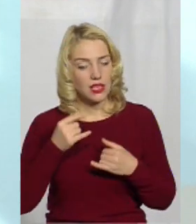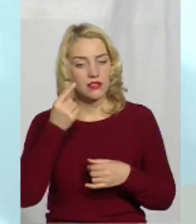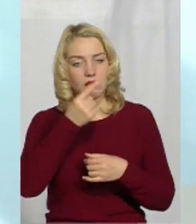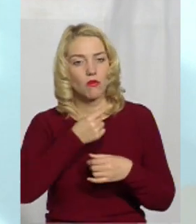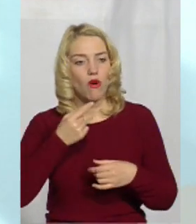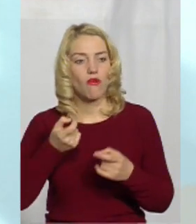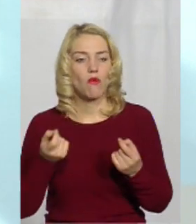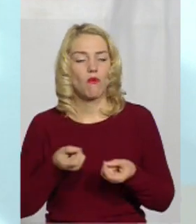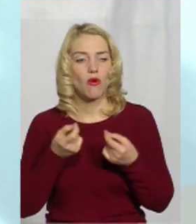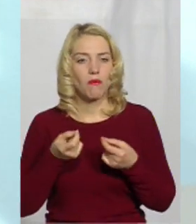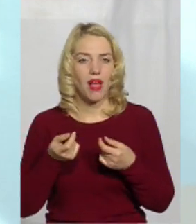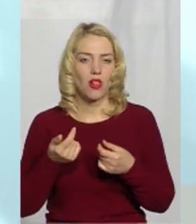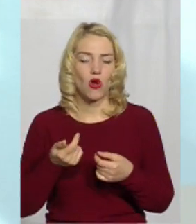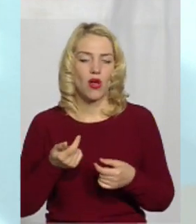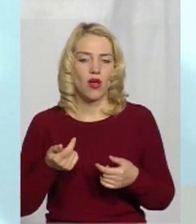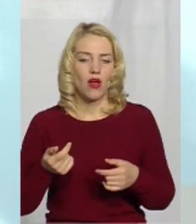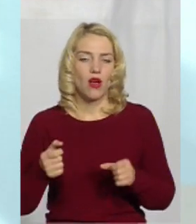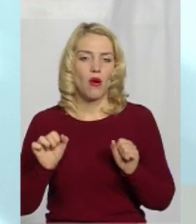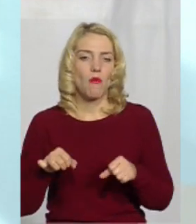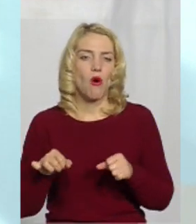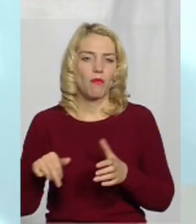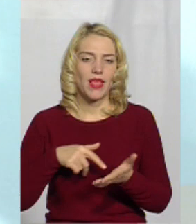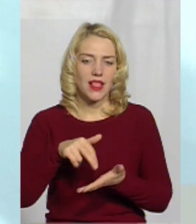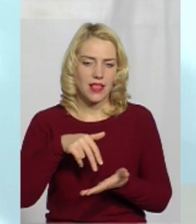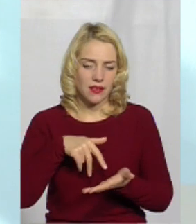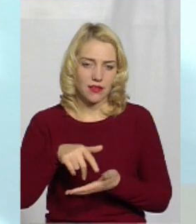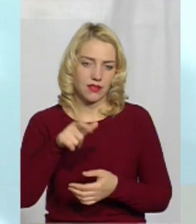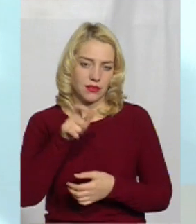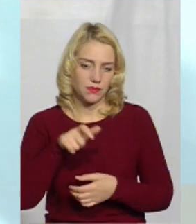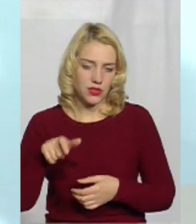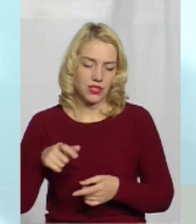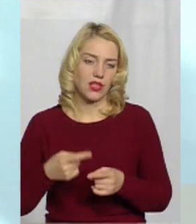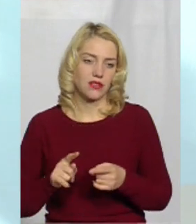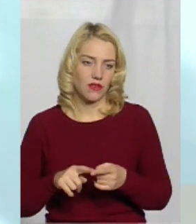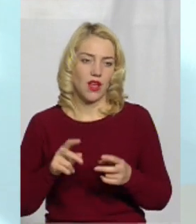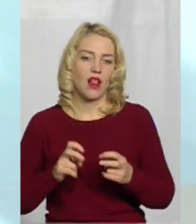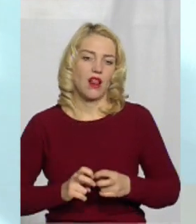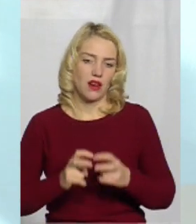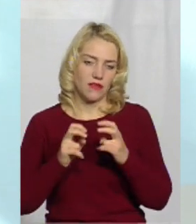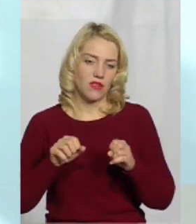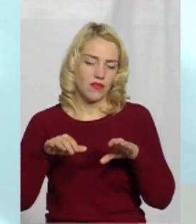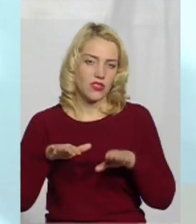маломобільних пацієнтів, то ліфт вирішить багато питань.